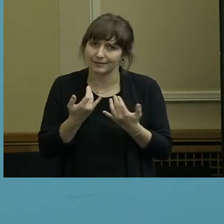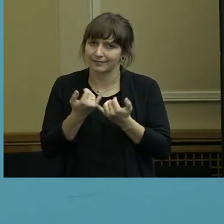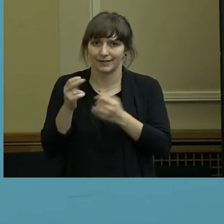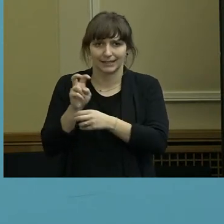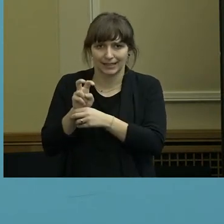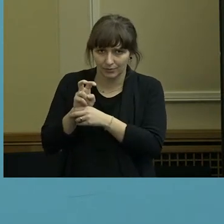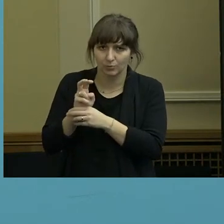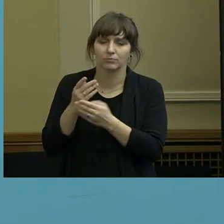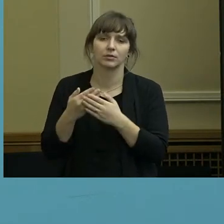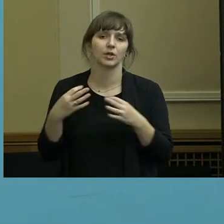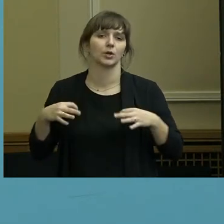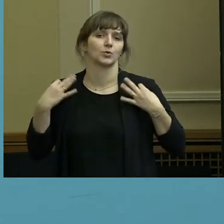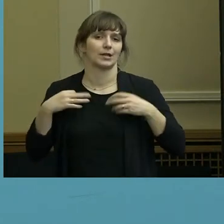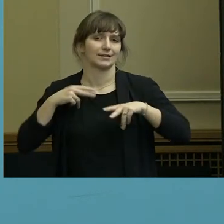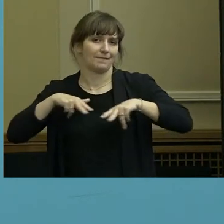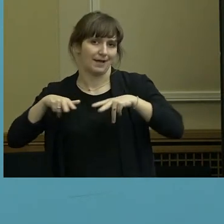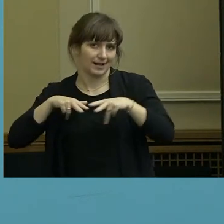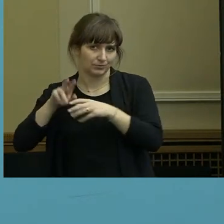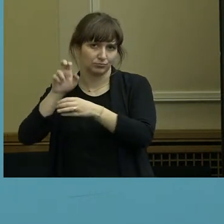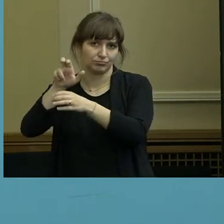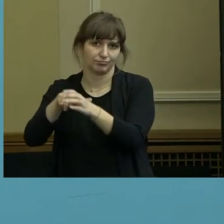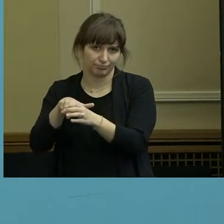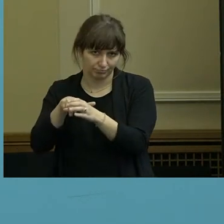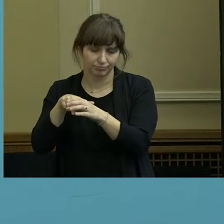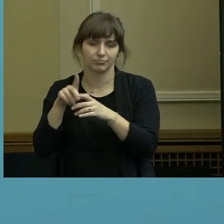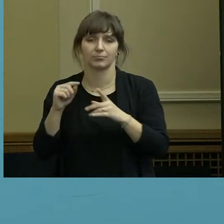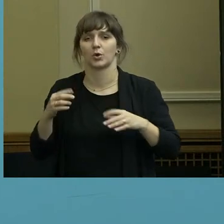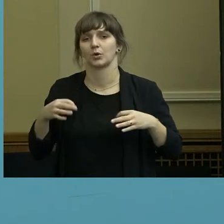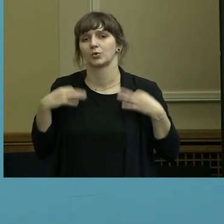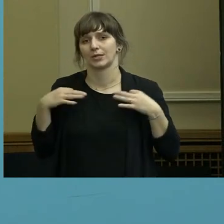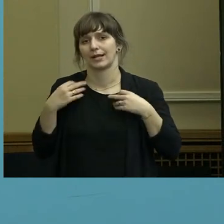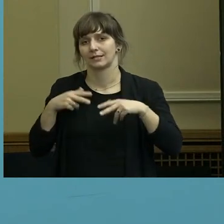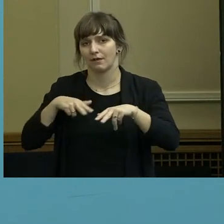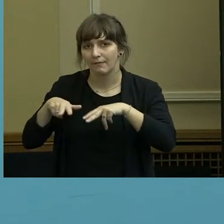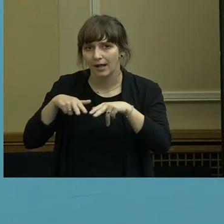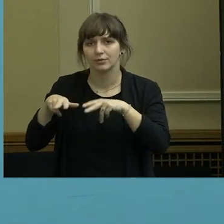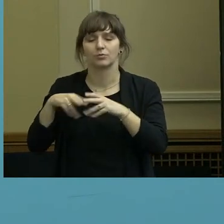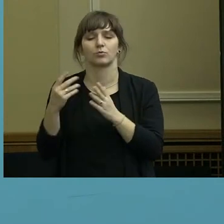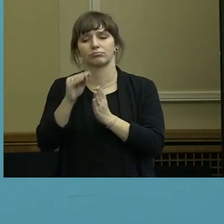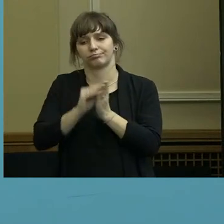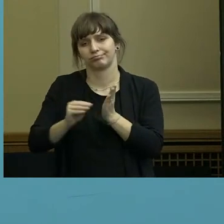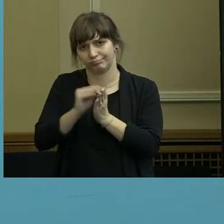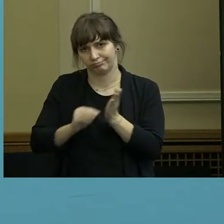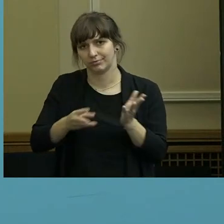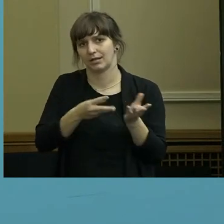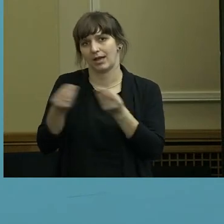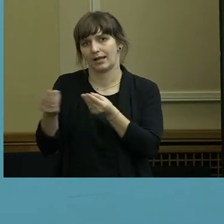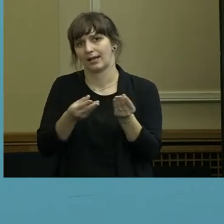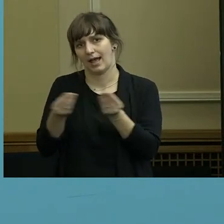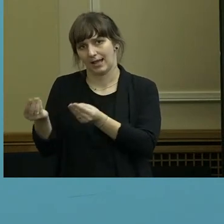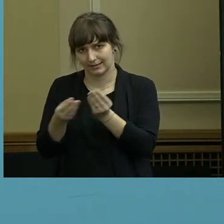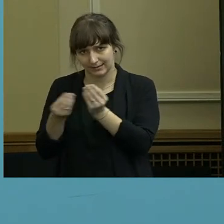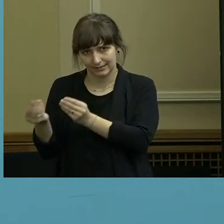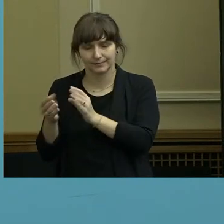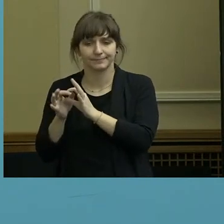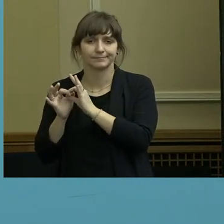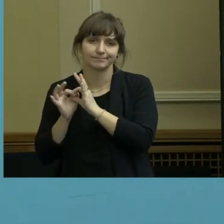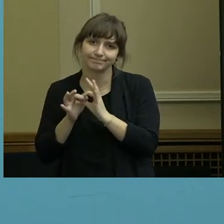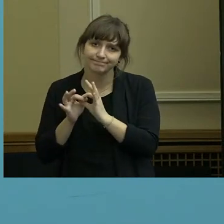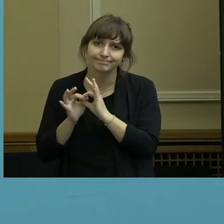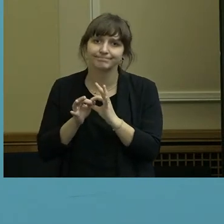die Gesundheitsverwaltung, dass die Gesundheitsverwaltung also die Schriftsätze einreicht im Zusammenhang mit dem